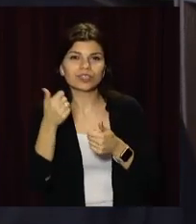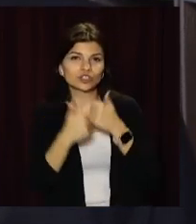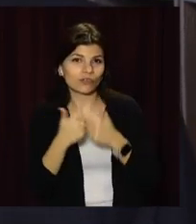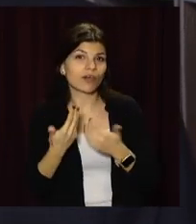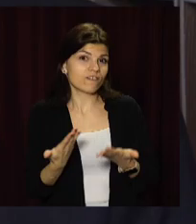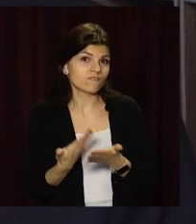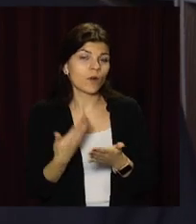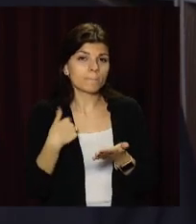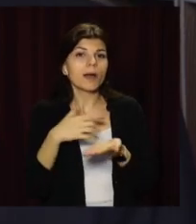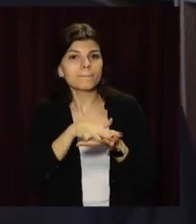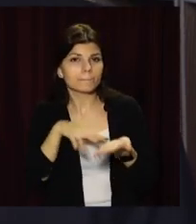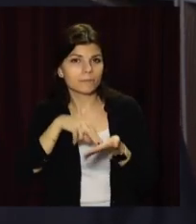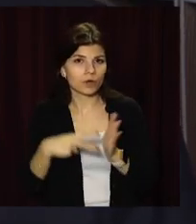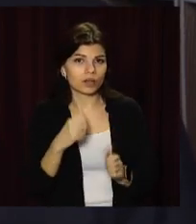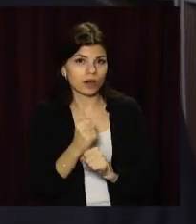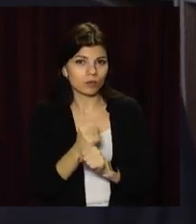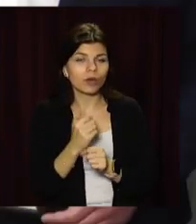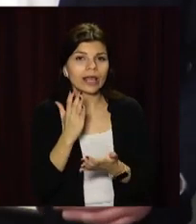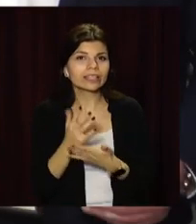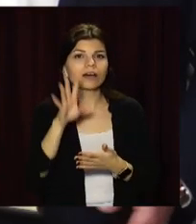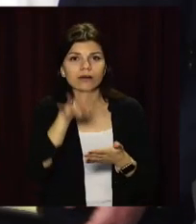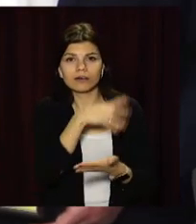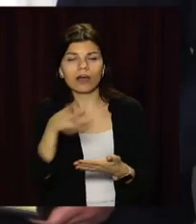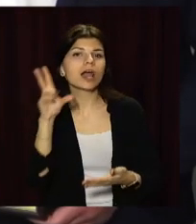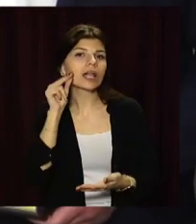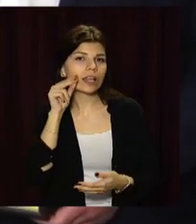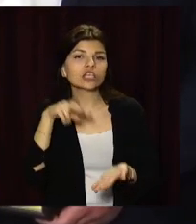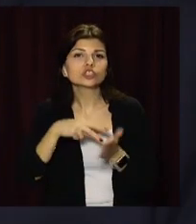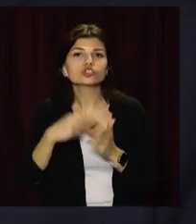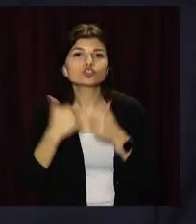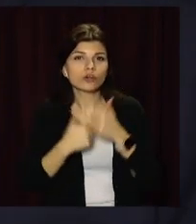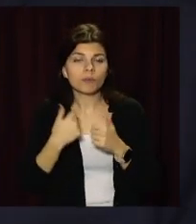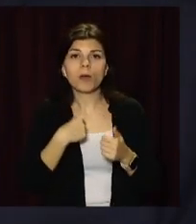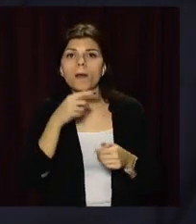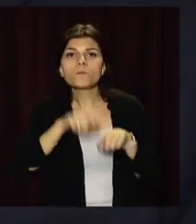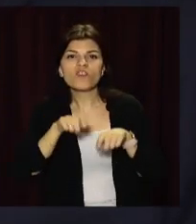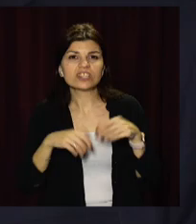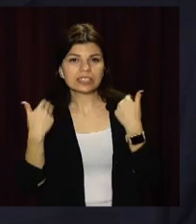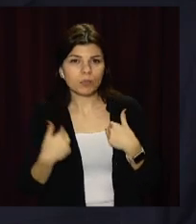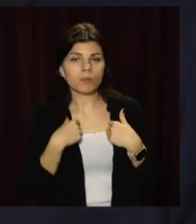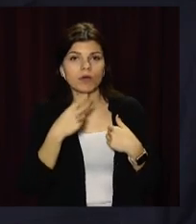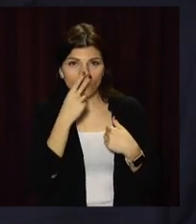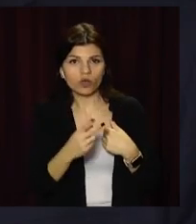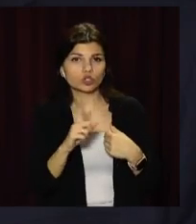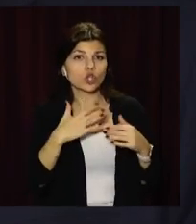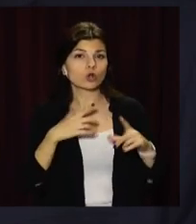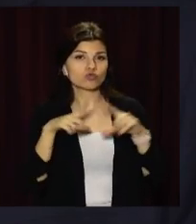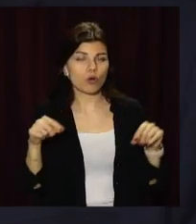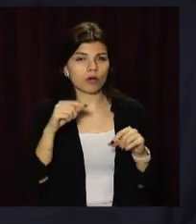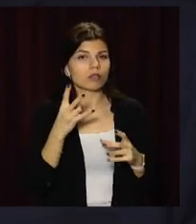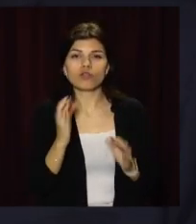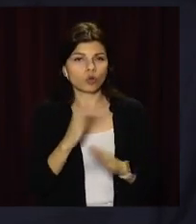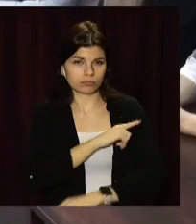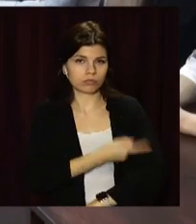і плануємо вже дальнішу роботу, є календар соревнований. Плюс в тому, ми перевірили себе і зрозуміли, що наша школа сильна, не тільки, коли ми